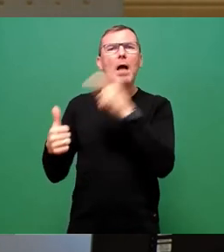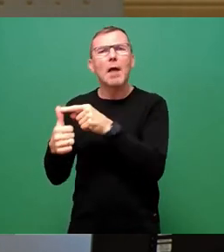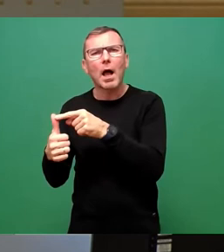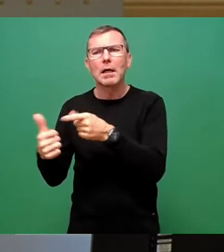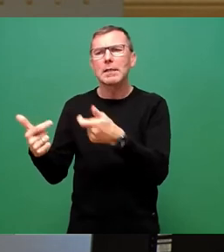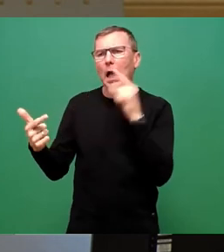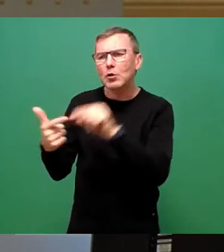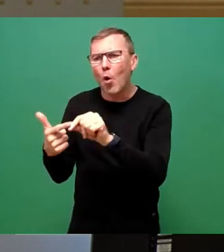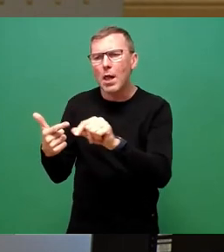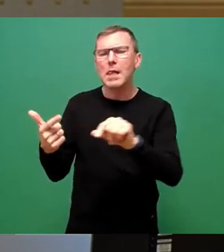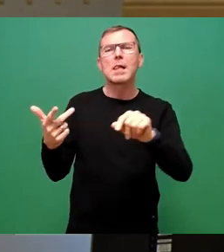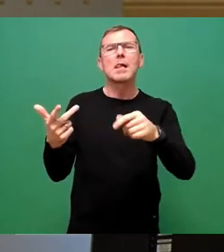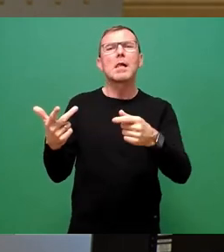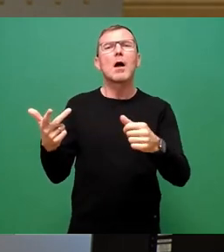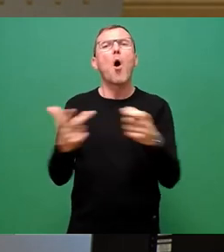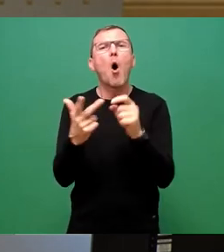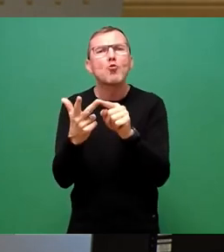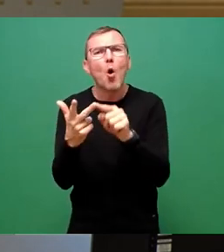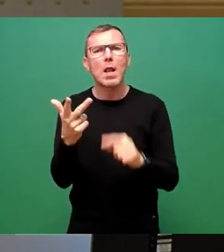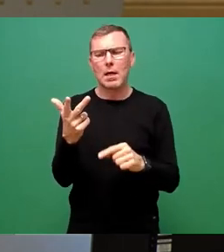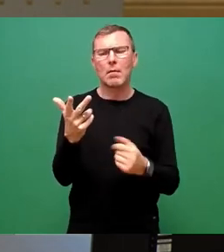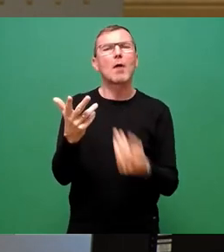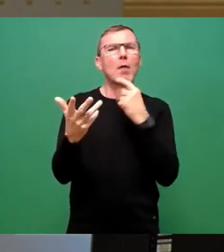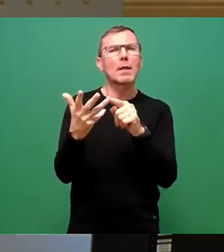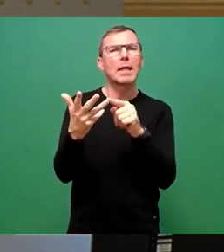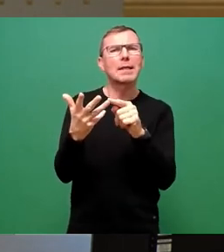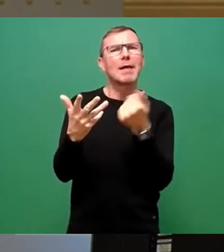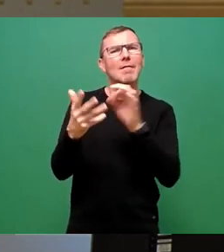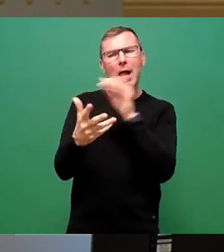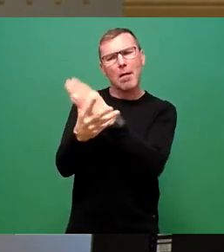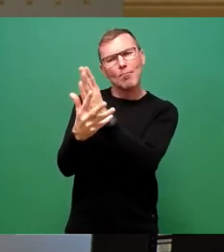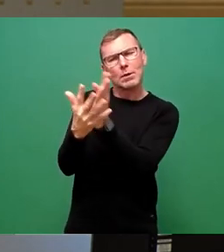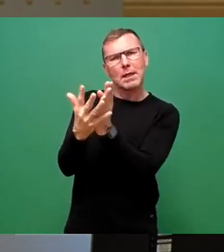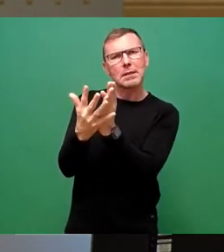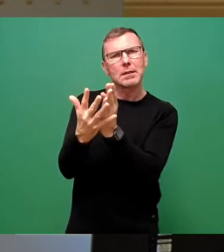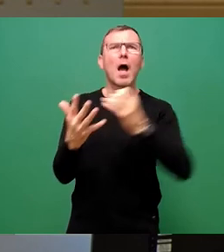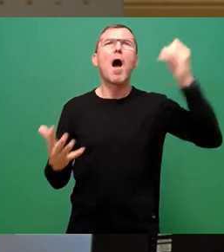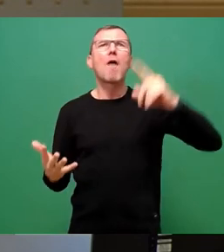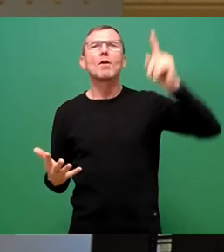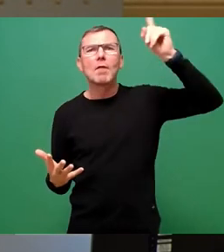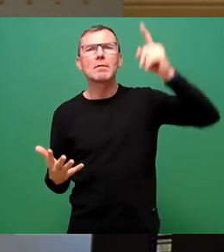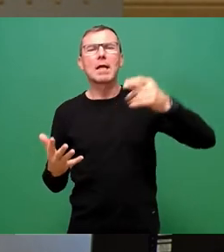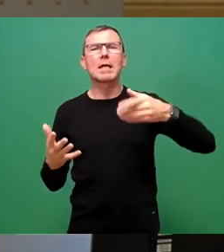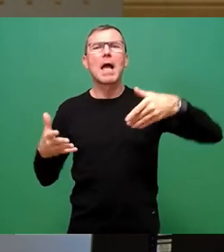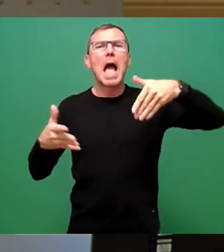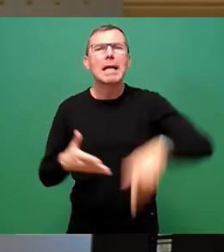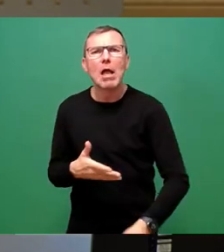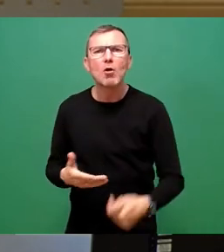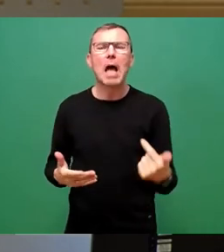Kohle, Kraftstoffe und eben auch die erneuerbaren Energien wie Photovoltaik, Solarthermie, Geothermie, Biogas,